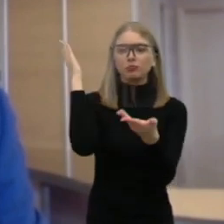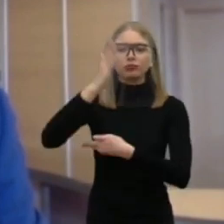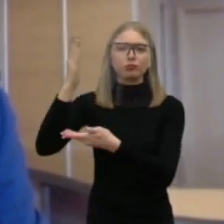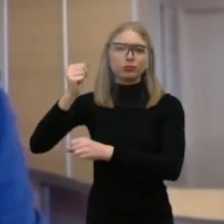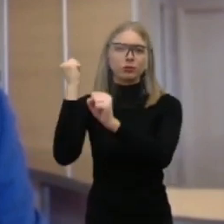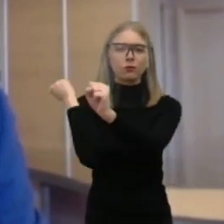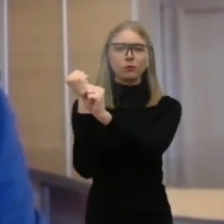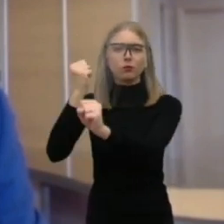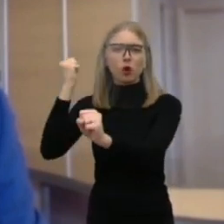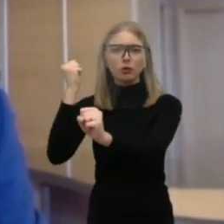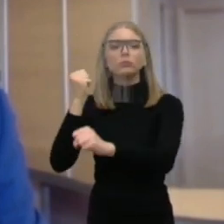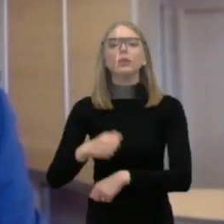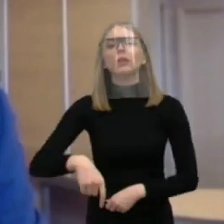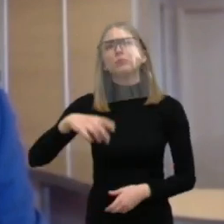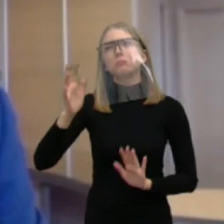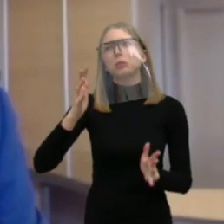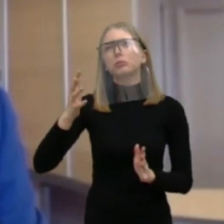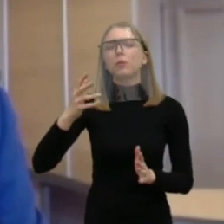jau ateinanti mėnesį.